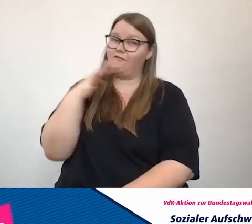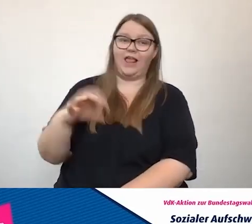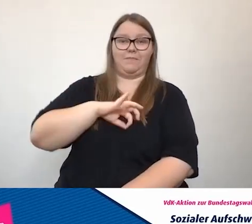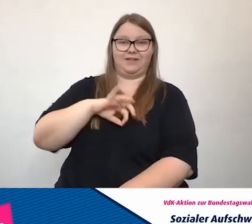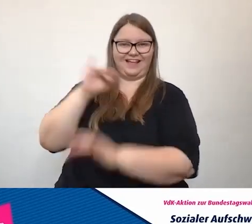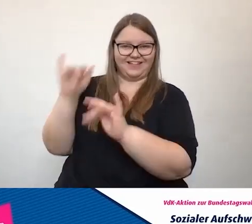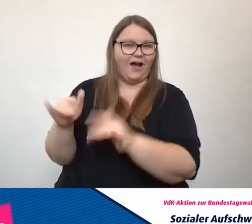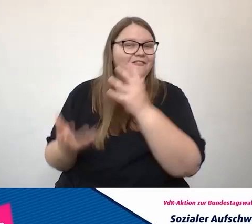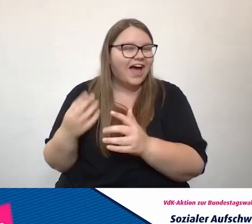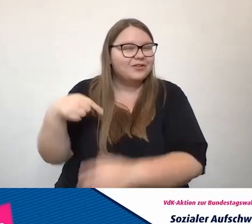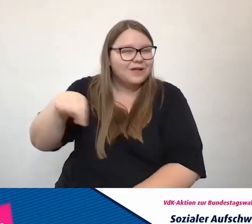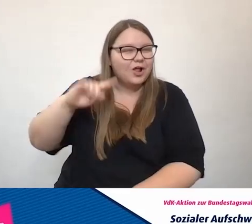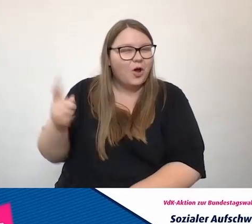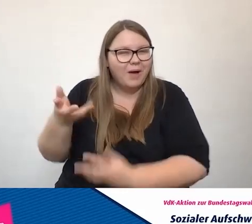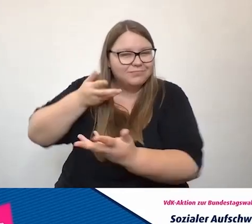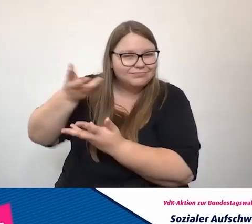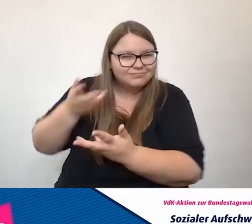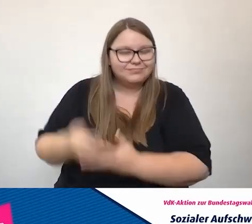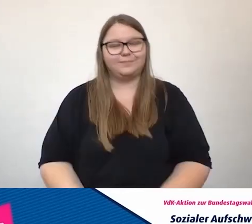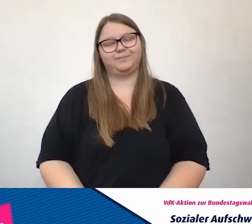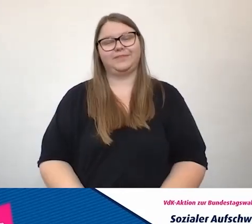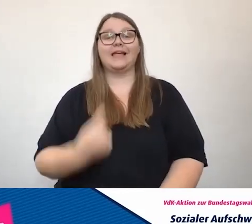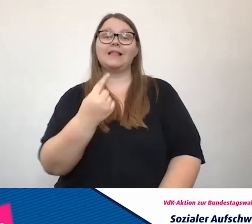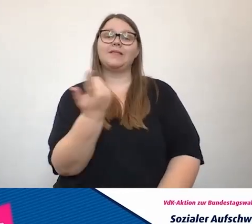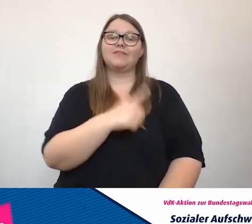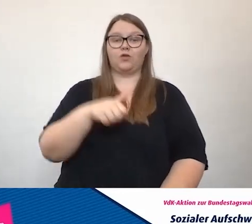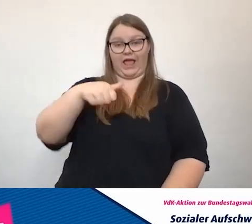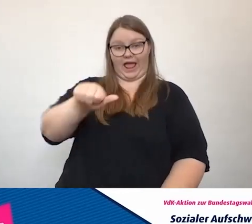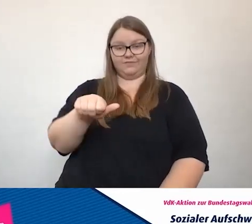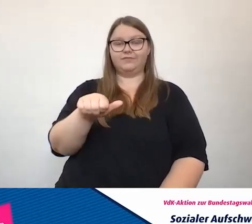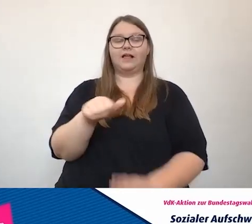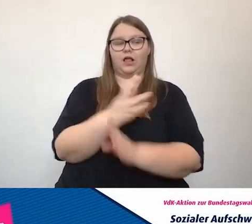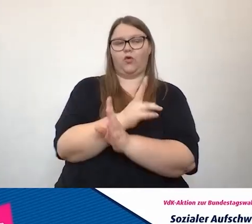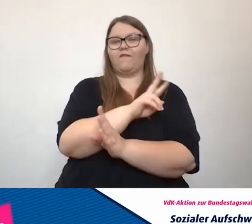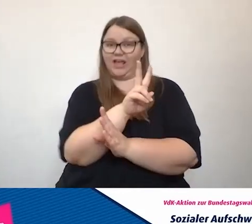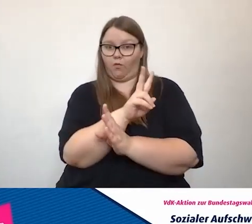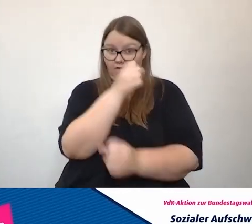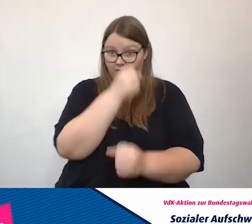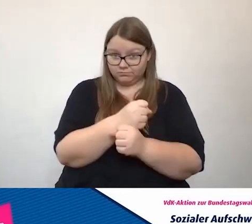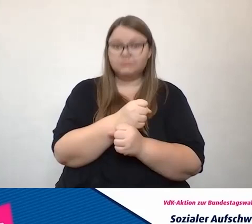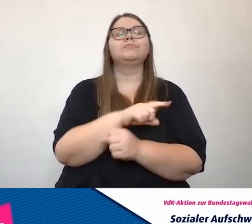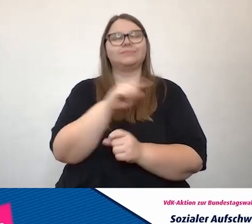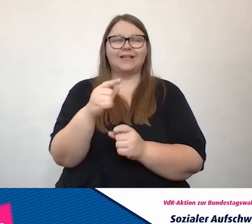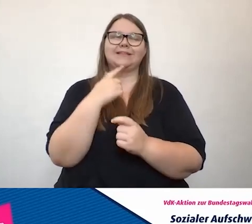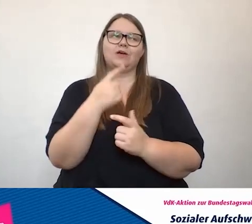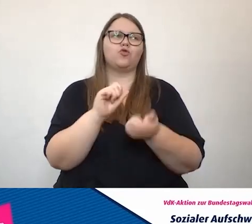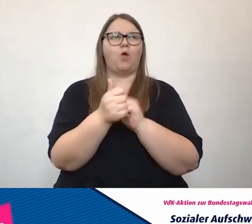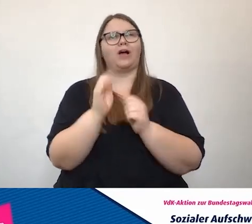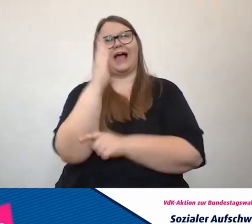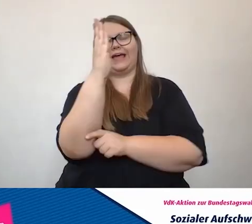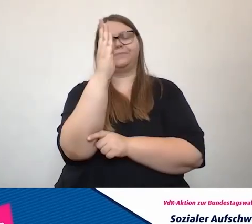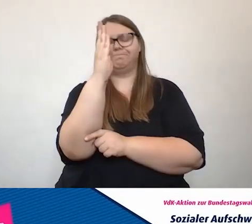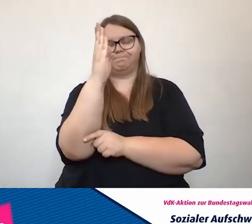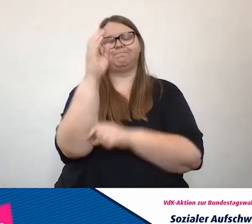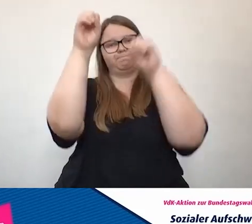sein. Du hast in 2011, also kurz nach Vancouver, beschlossen, deine sportliche Karriere zu beenden und hast dann